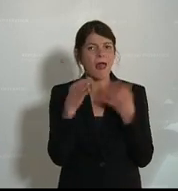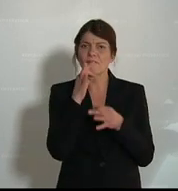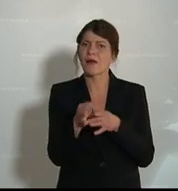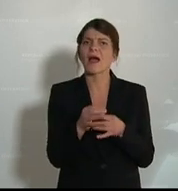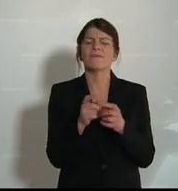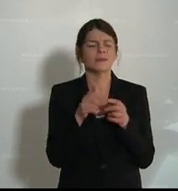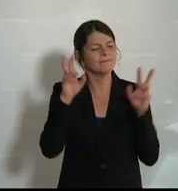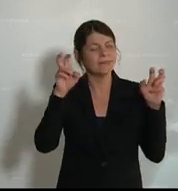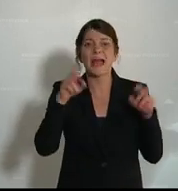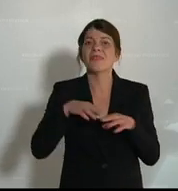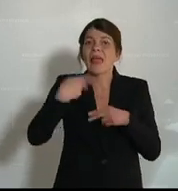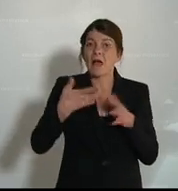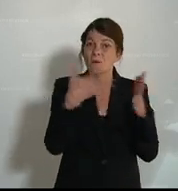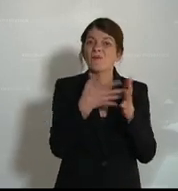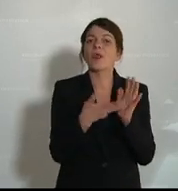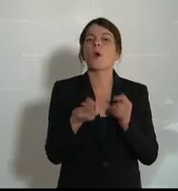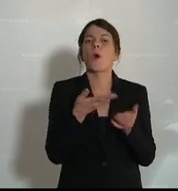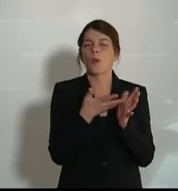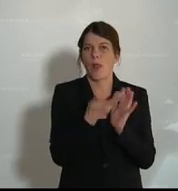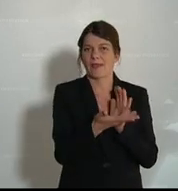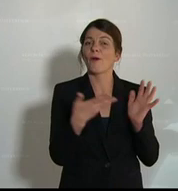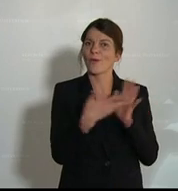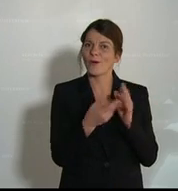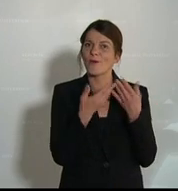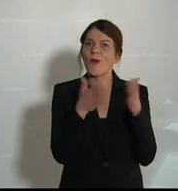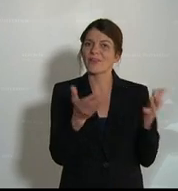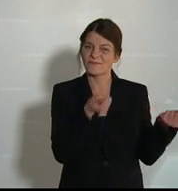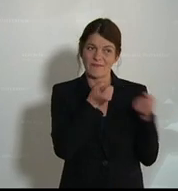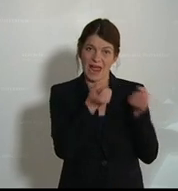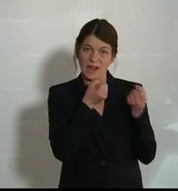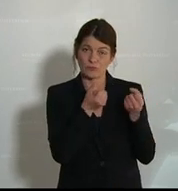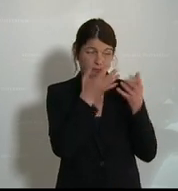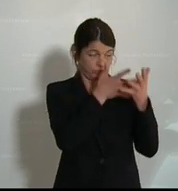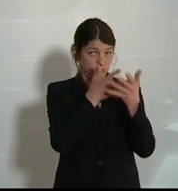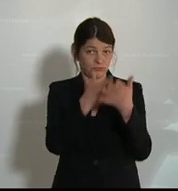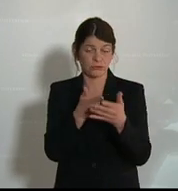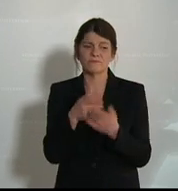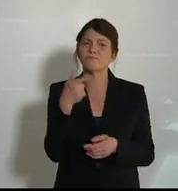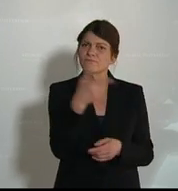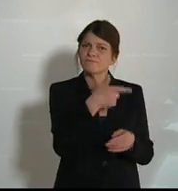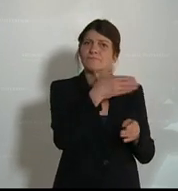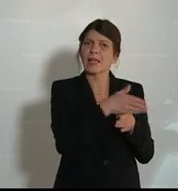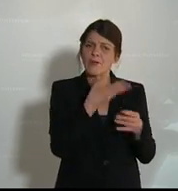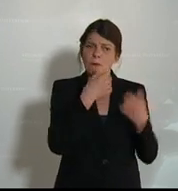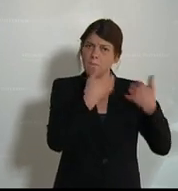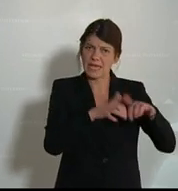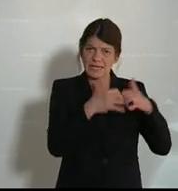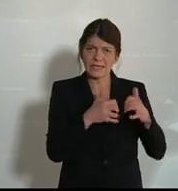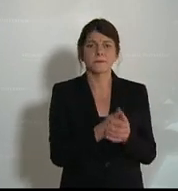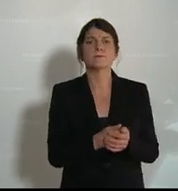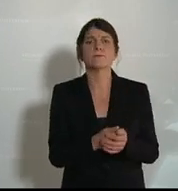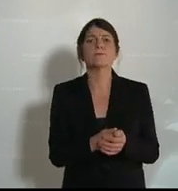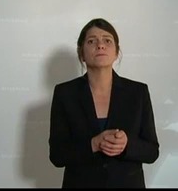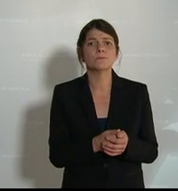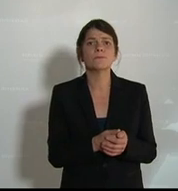nachprüfenden Kontrolle, der Kontrolle der öffentlichen Verwaltung. Das ist jener Teil des Berichts, der